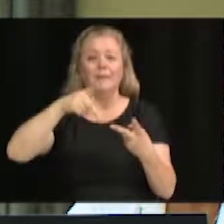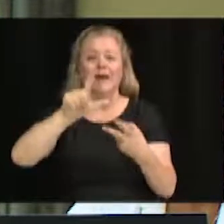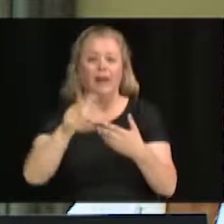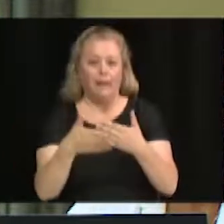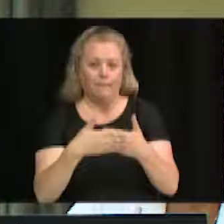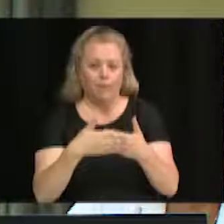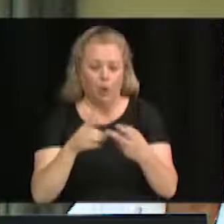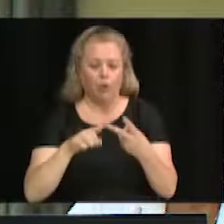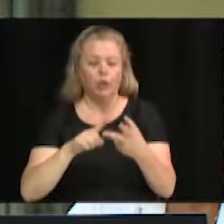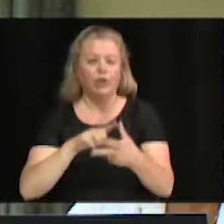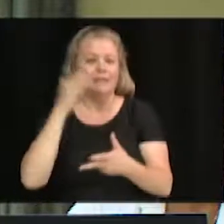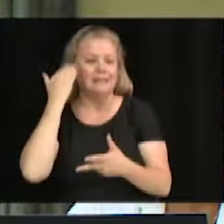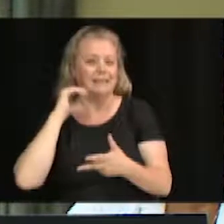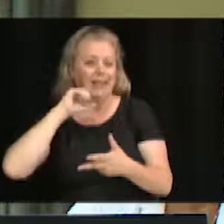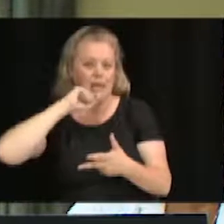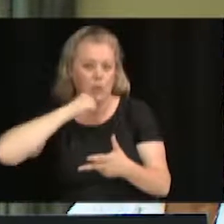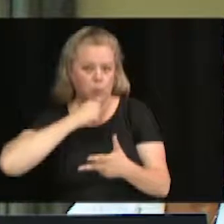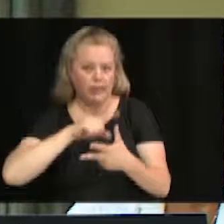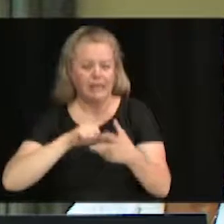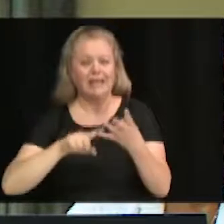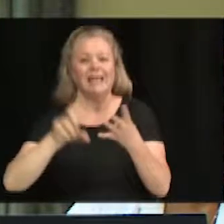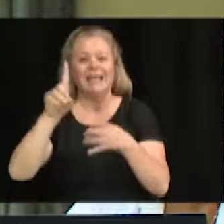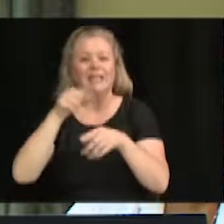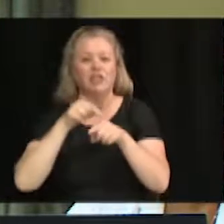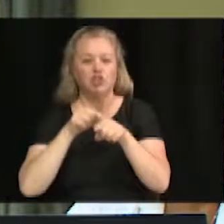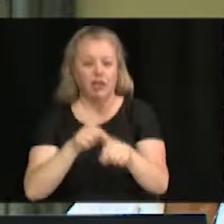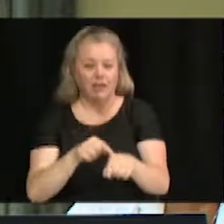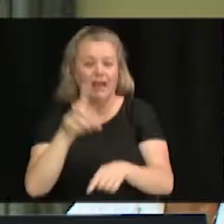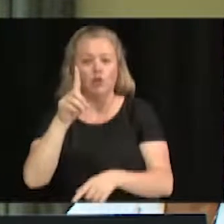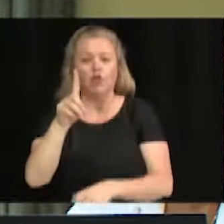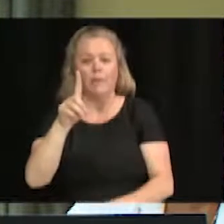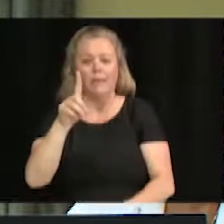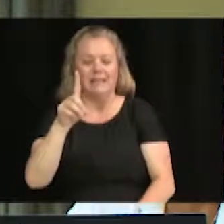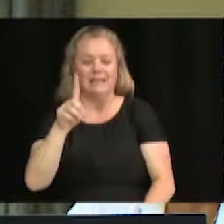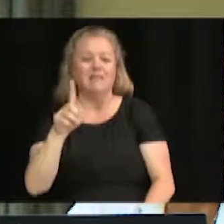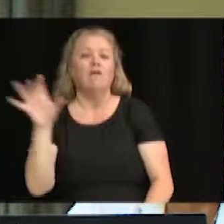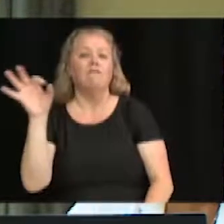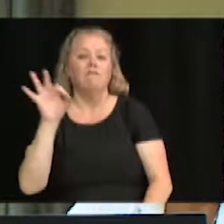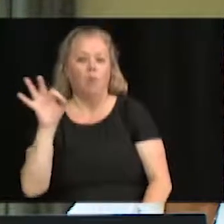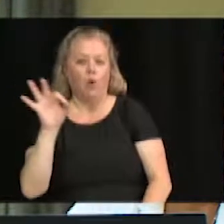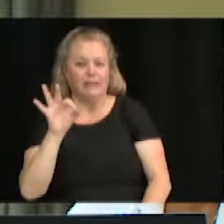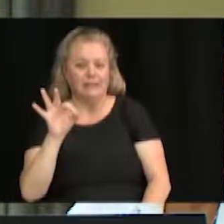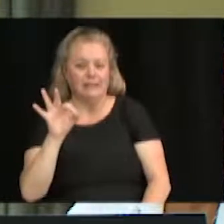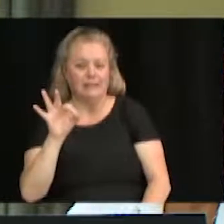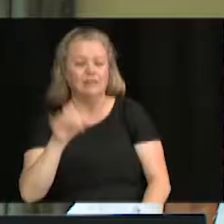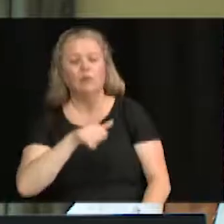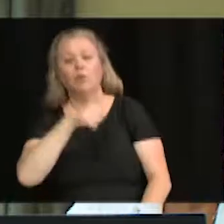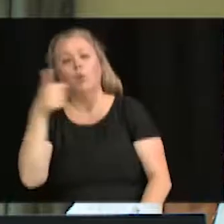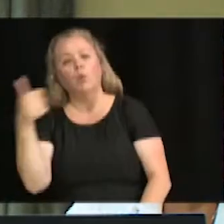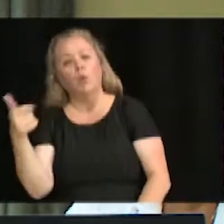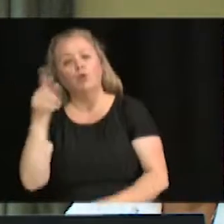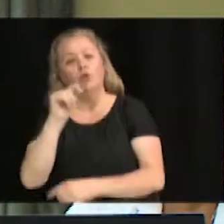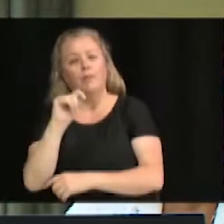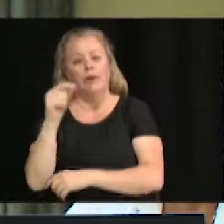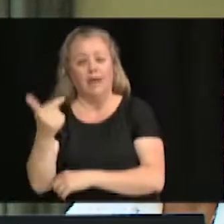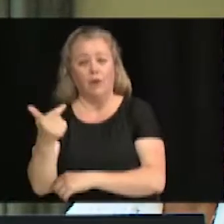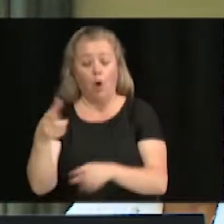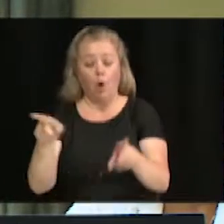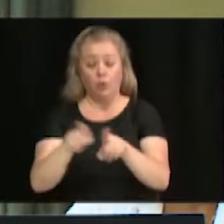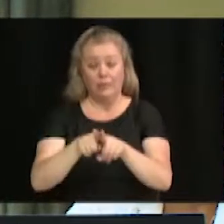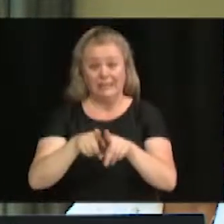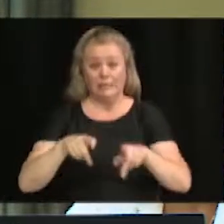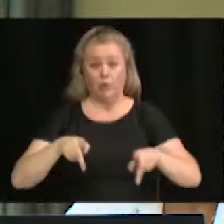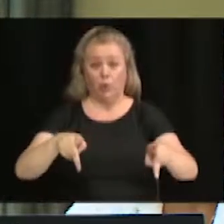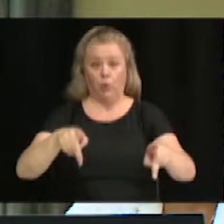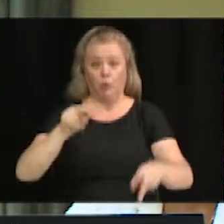-Louis, Desjardins, Demers, Foisy ainsi que Thomas Grégoire et la fermeture de la rue Notre-Dame-Est